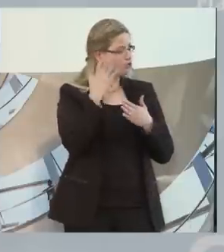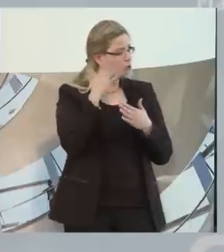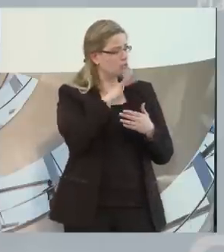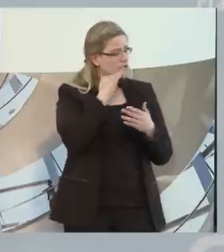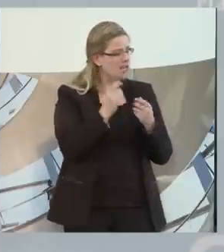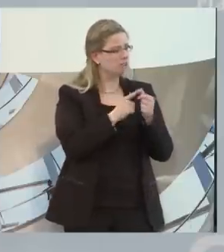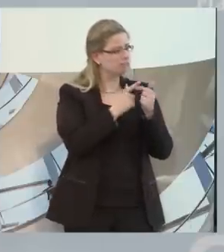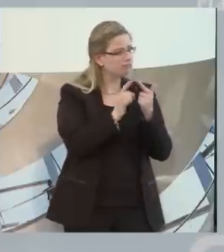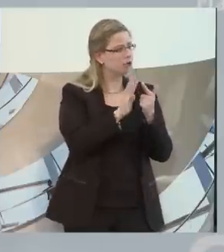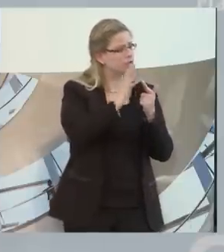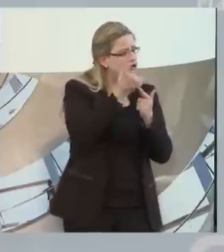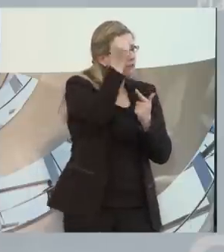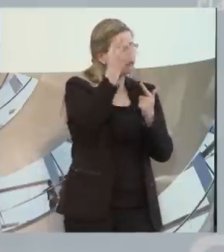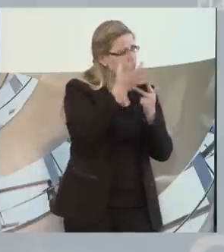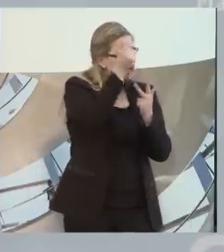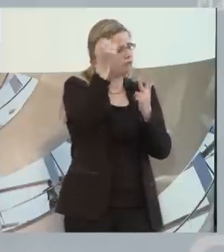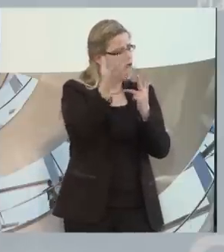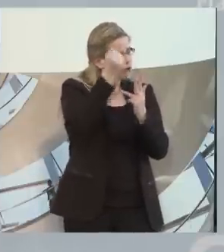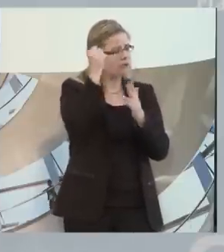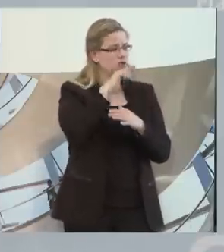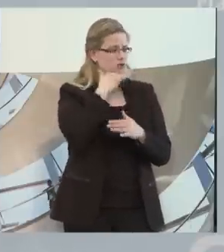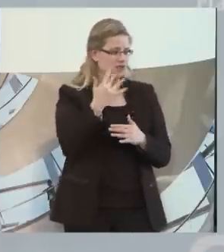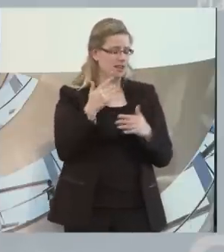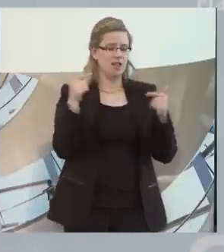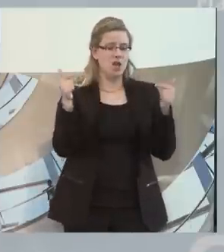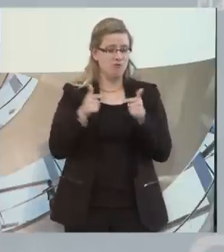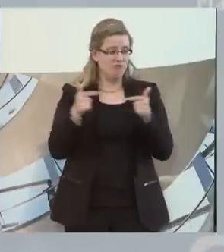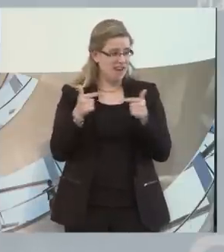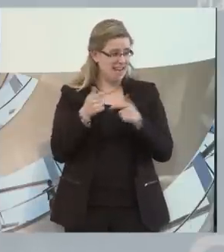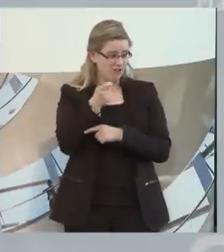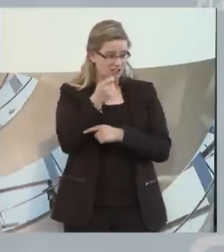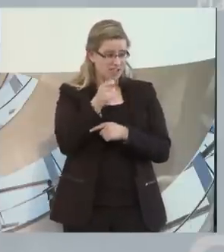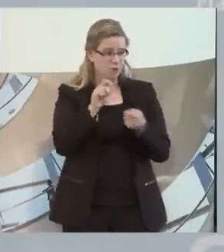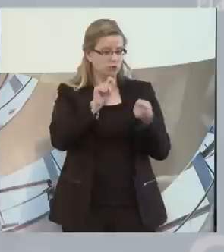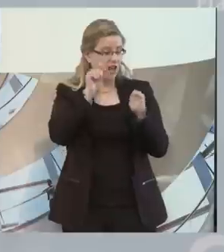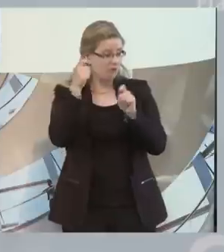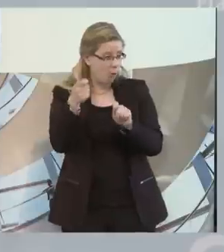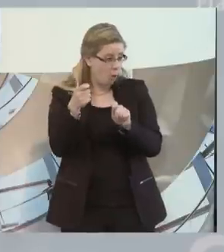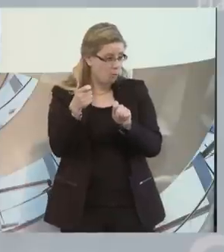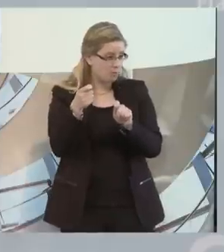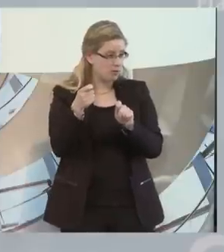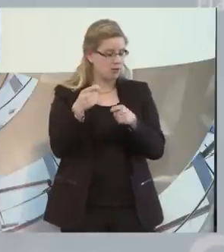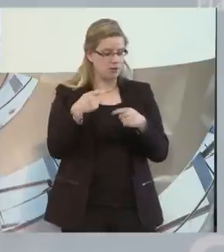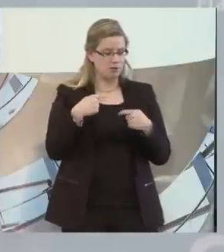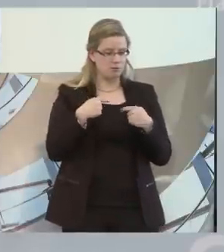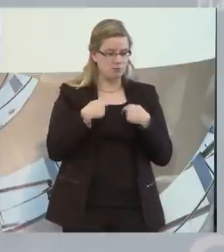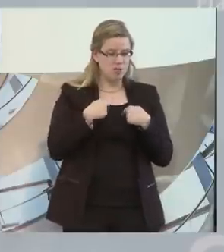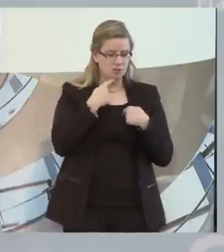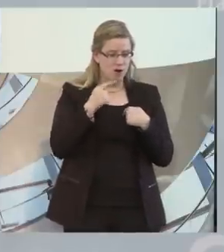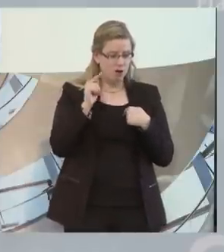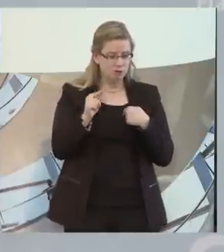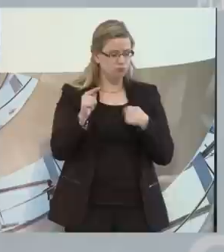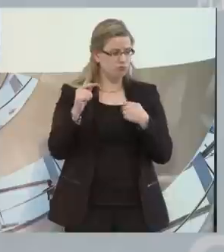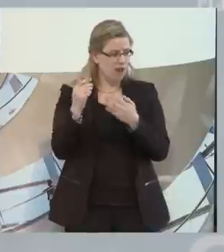worden ist. Und bei der Pflegeversicherungsreform, ich bin gar nicht dagegen, dass die Pflegeversicherung systematisch da mehr einsteigt.